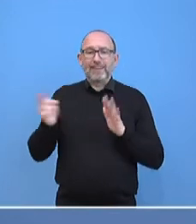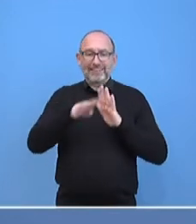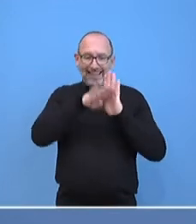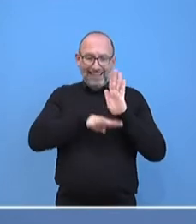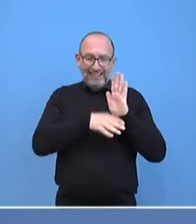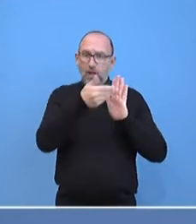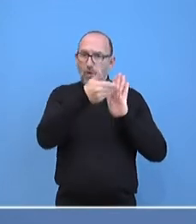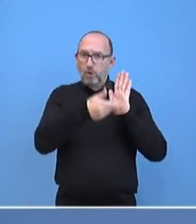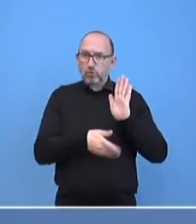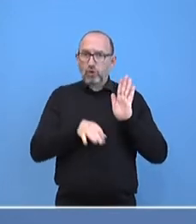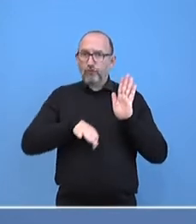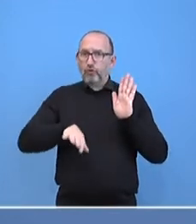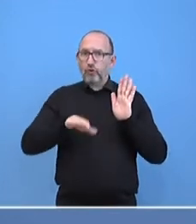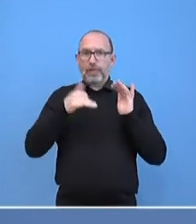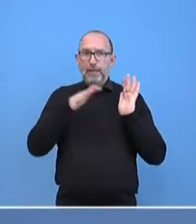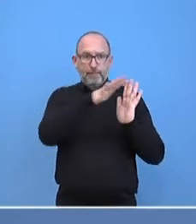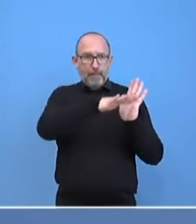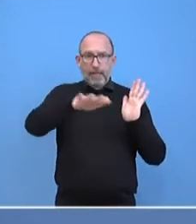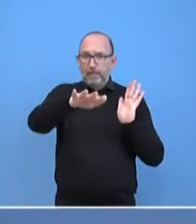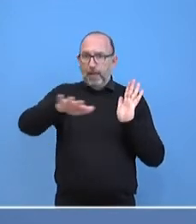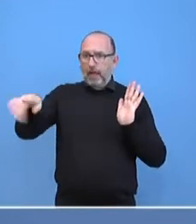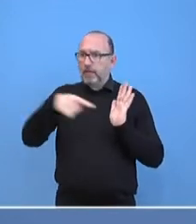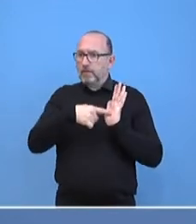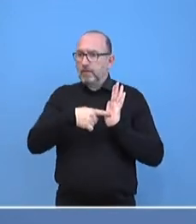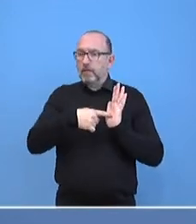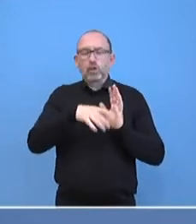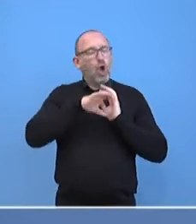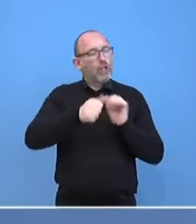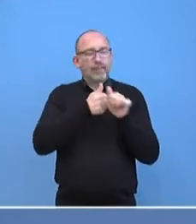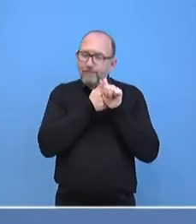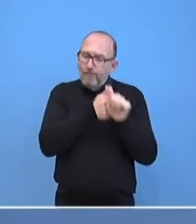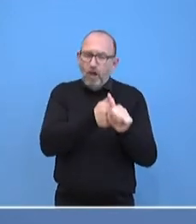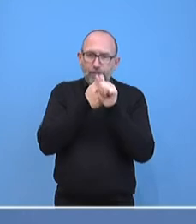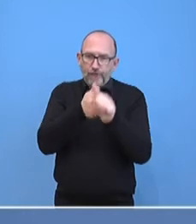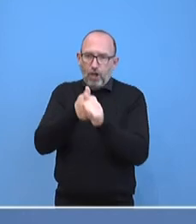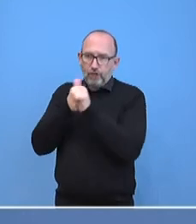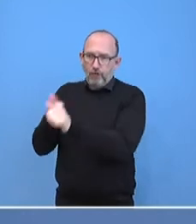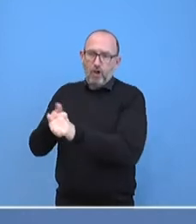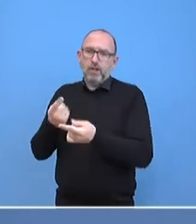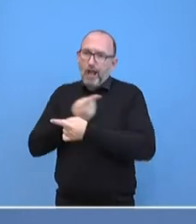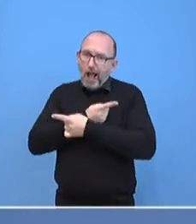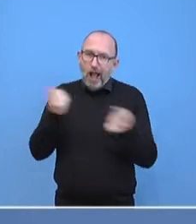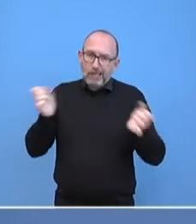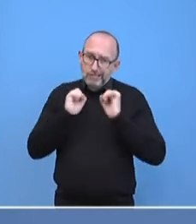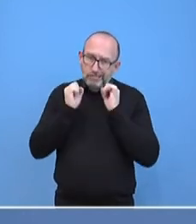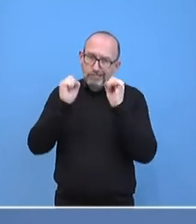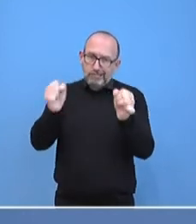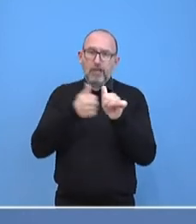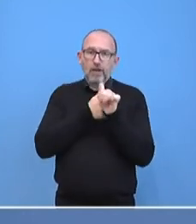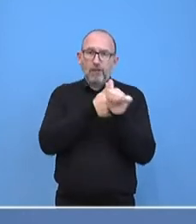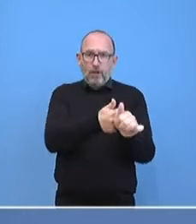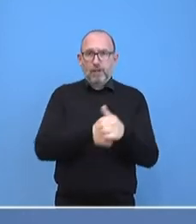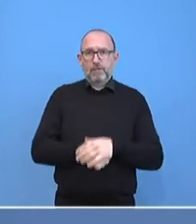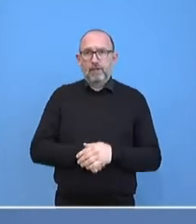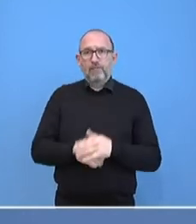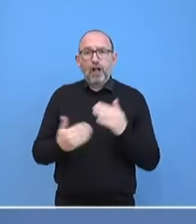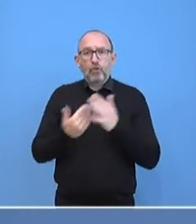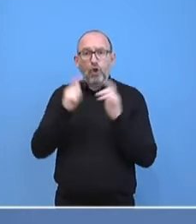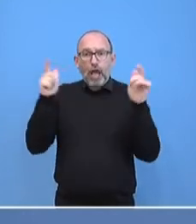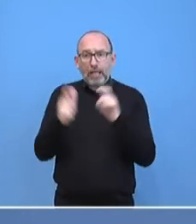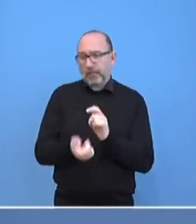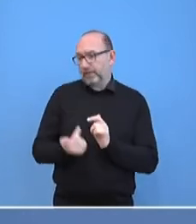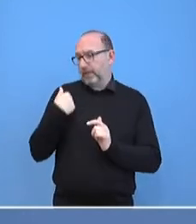für die verschiedenen Lebensbereiche gelten, konsequent eingehalten werden. Wir müssen alles tun, damit erneute Einschränkungen, wie sie im